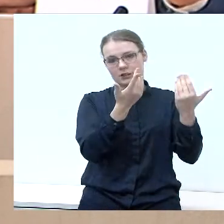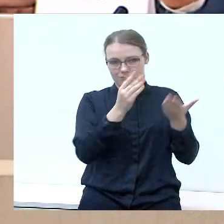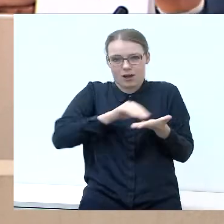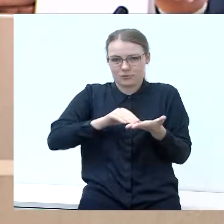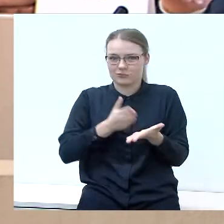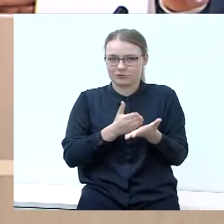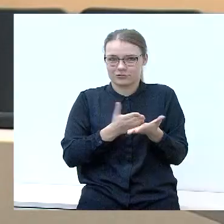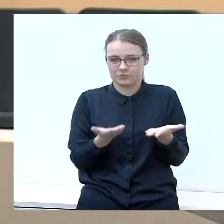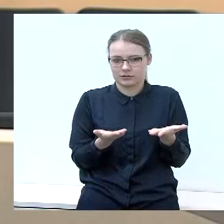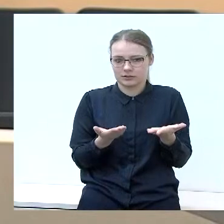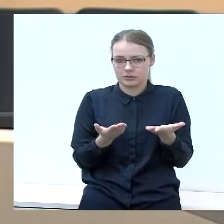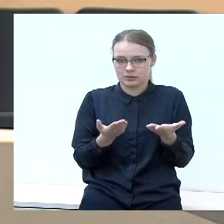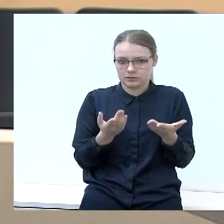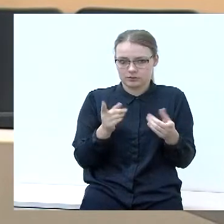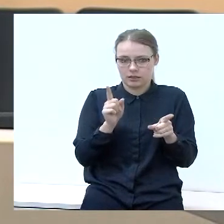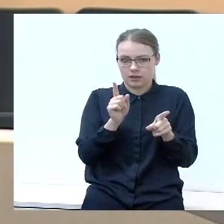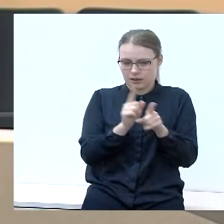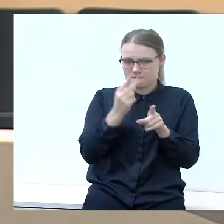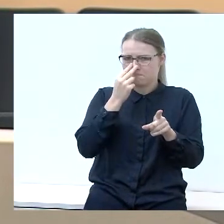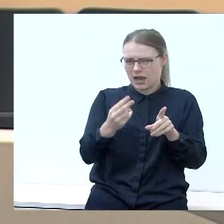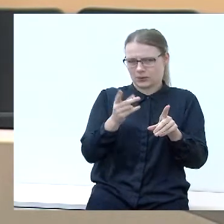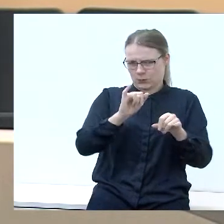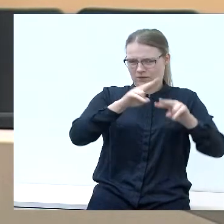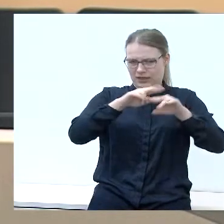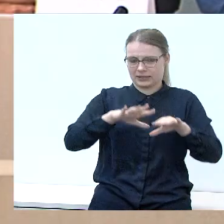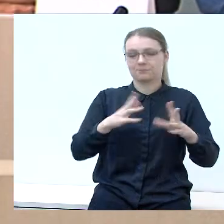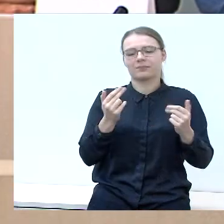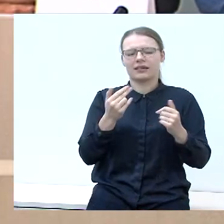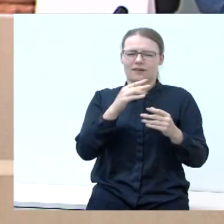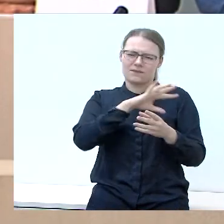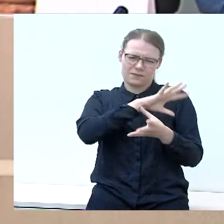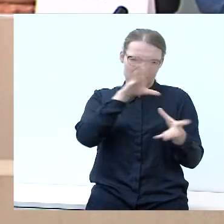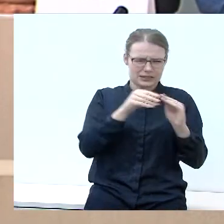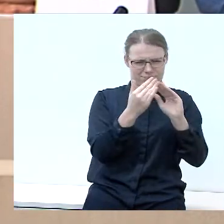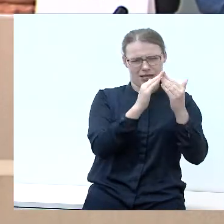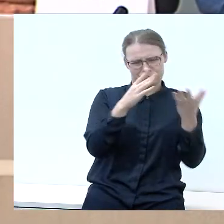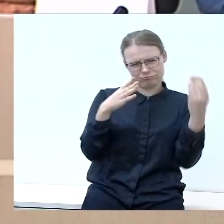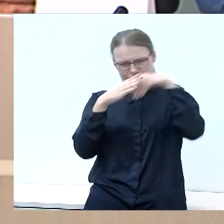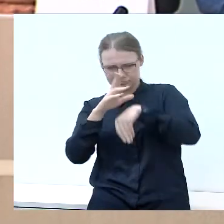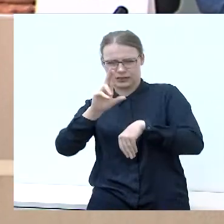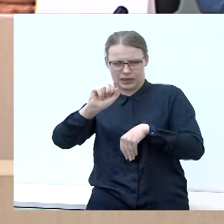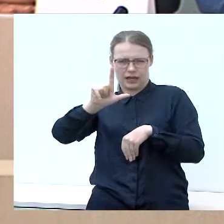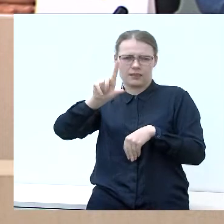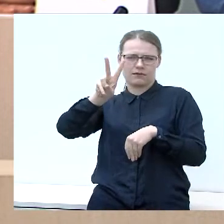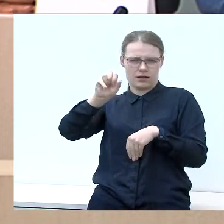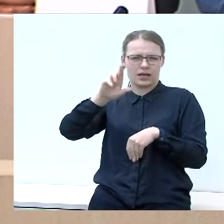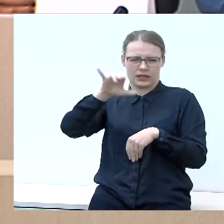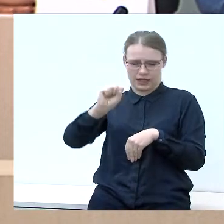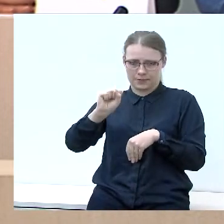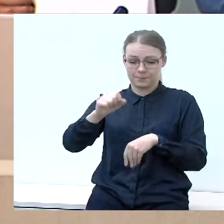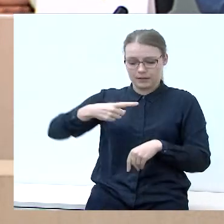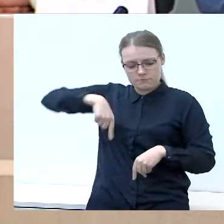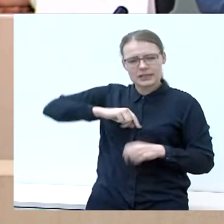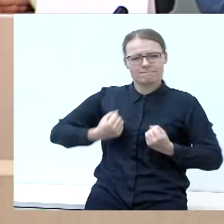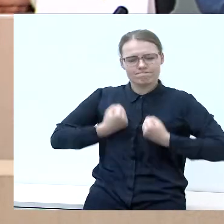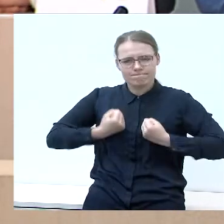Kaip suprantu, kareivinės buvusios, taip? Visas miestelės priklauso Kalvarijai ir mes tengiame į tą miestelį,